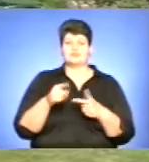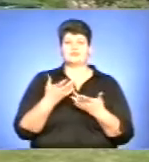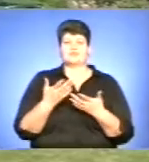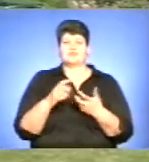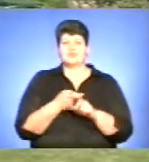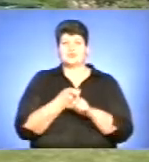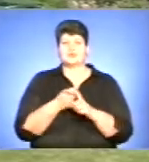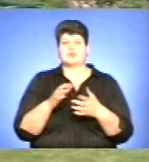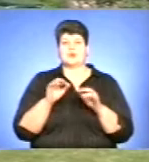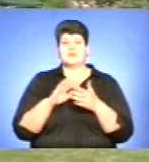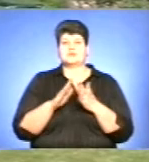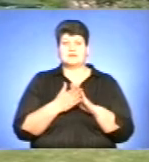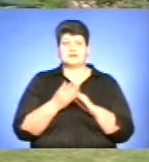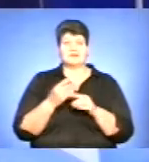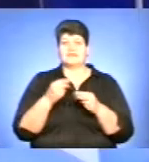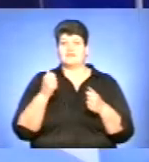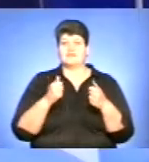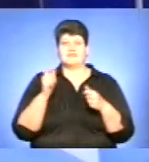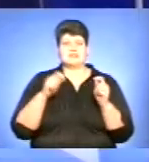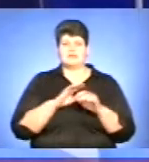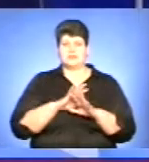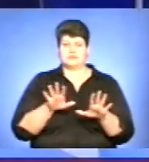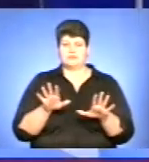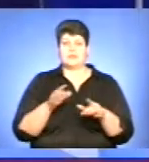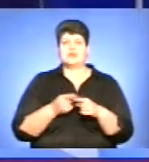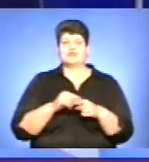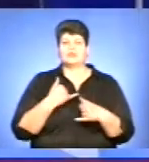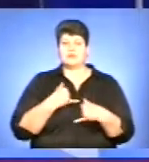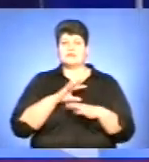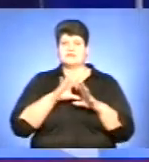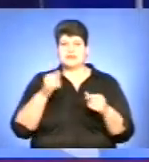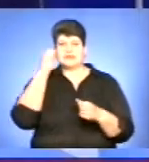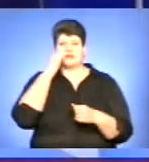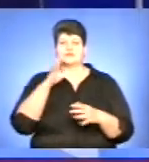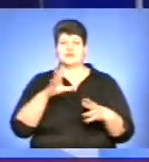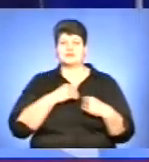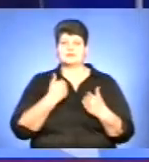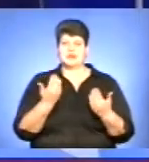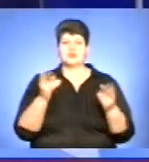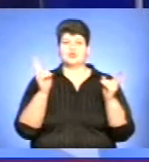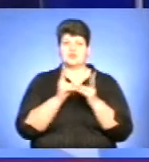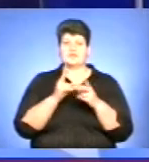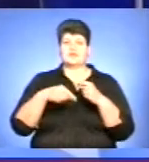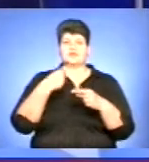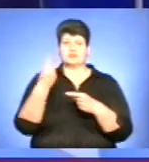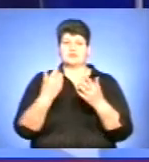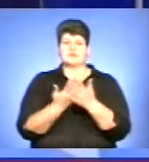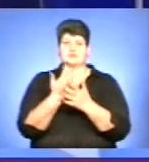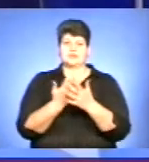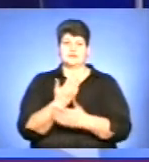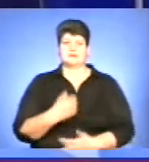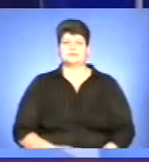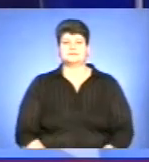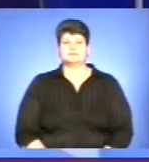фестиваль не відбудеться. На цьому в мене все. Дякую, що ви з нами і до зустрічі у наступних випусках «Вістей».